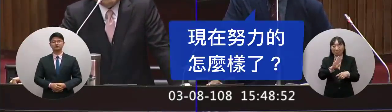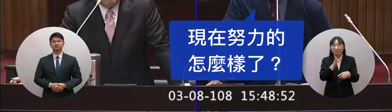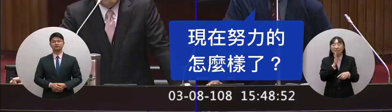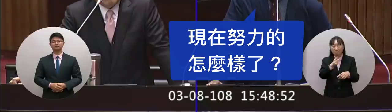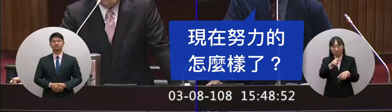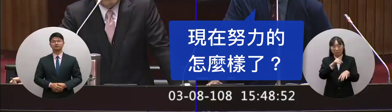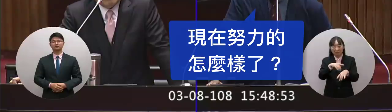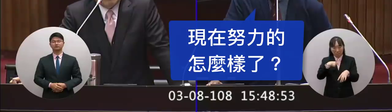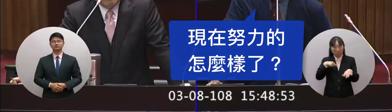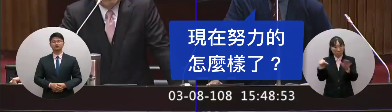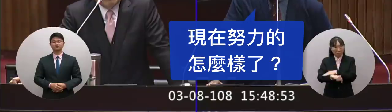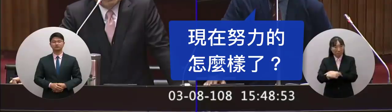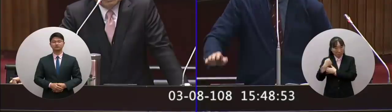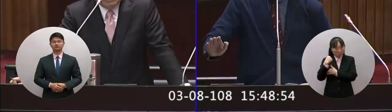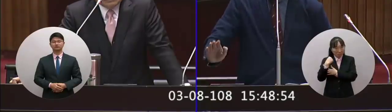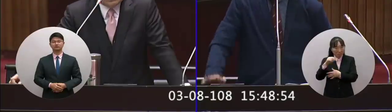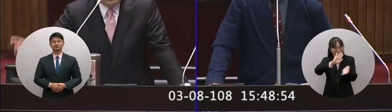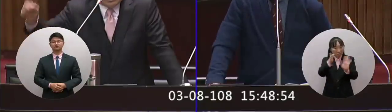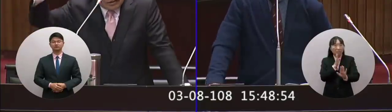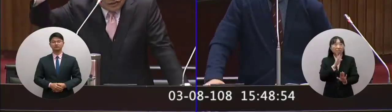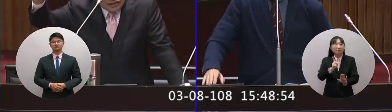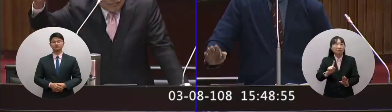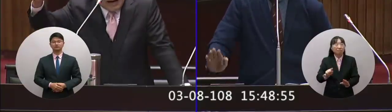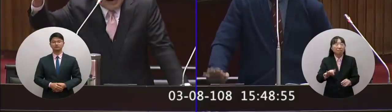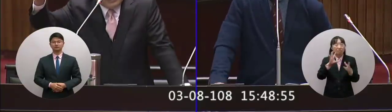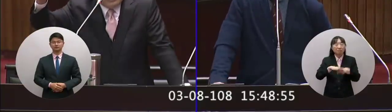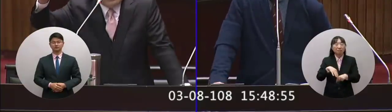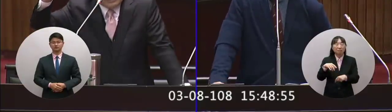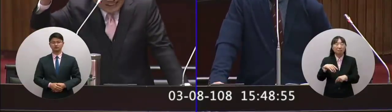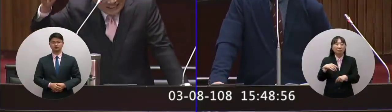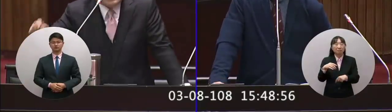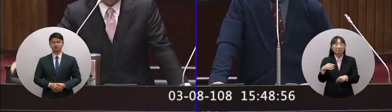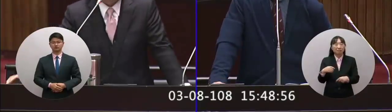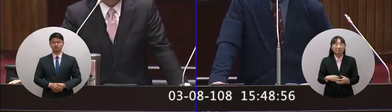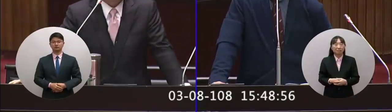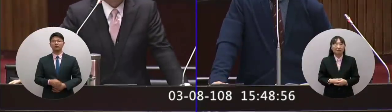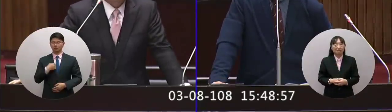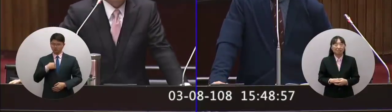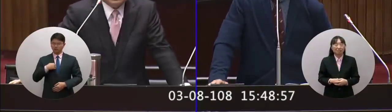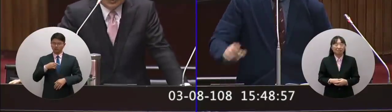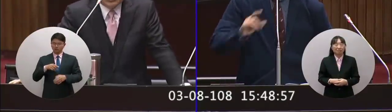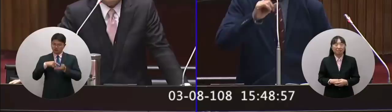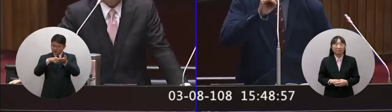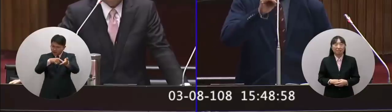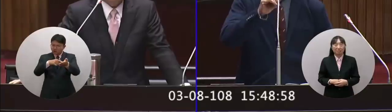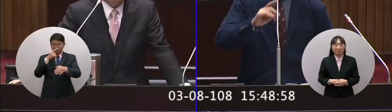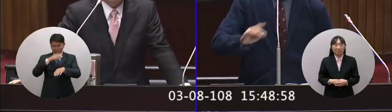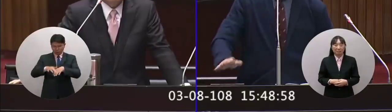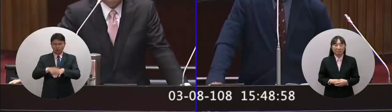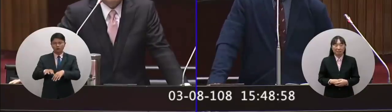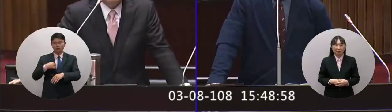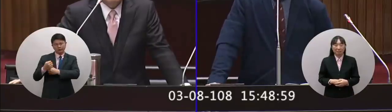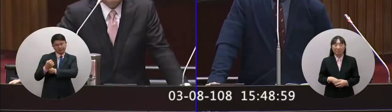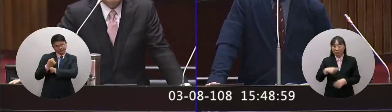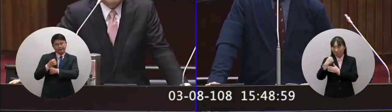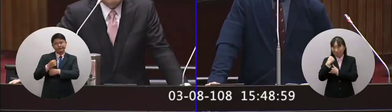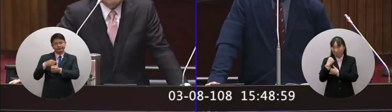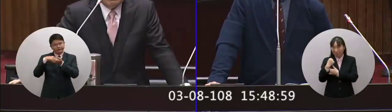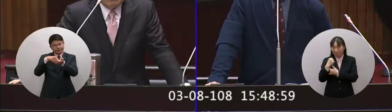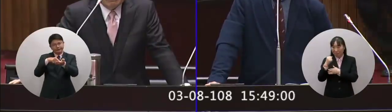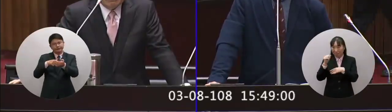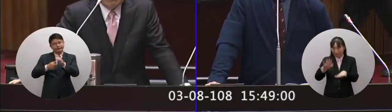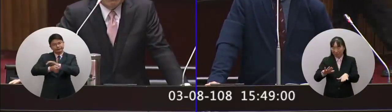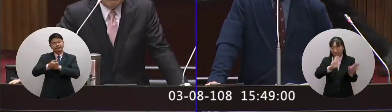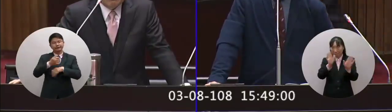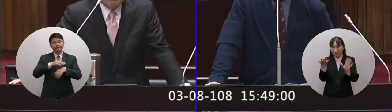講現在努力後如何因為做兩個起碼我們在申請這個努力你努力如何